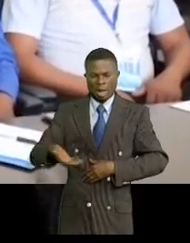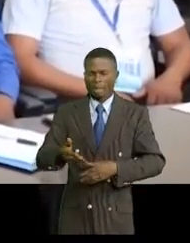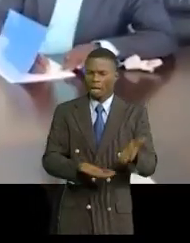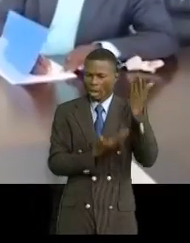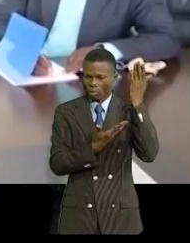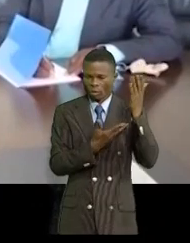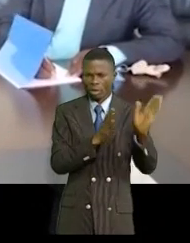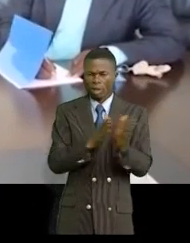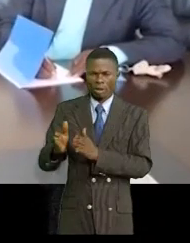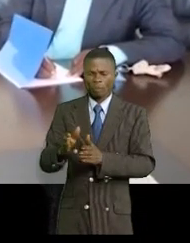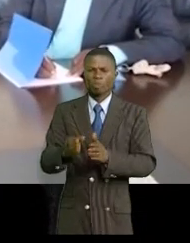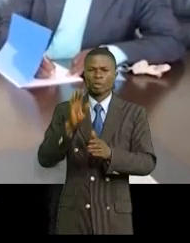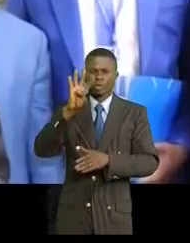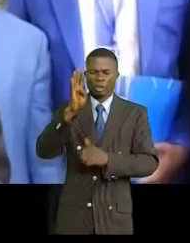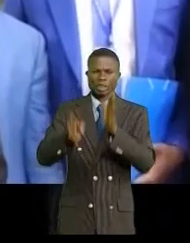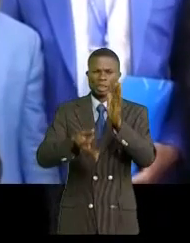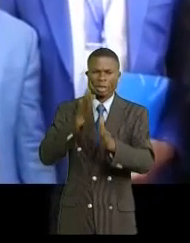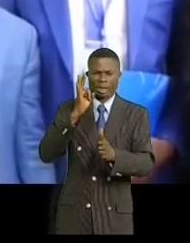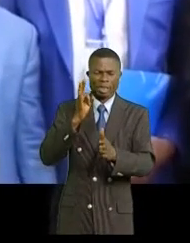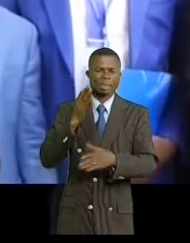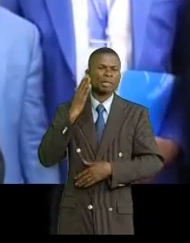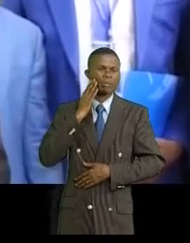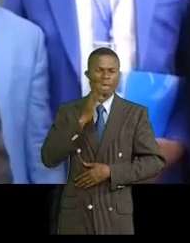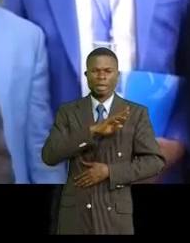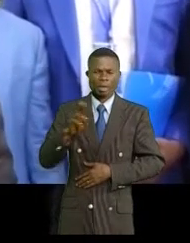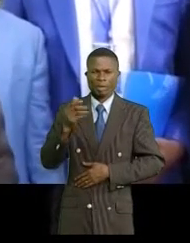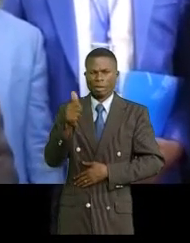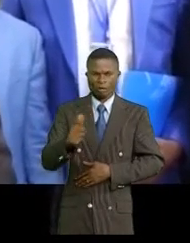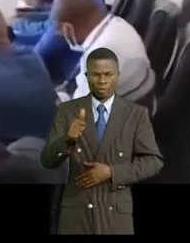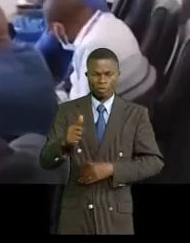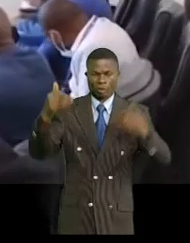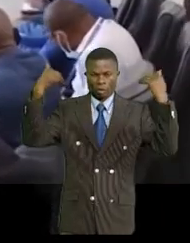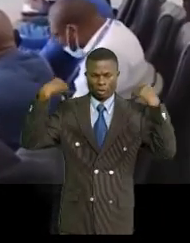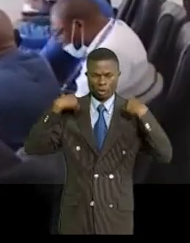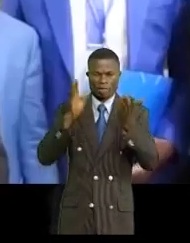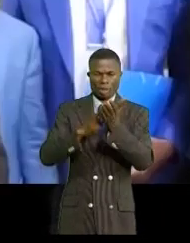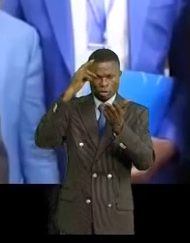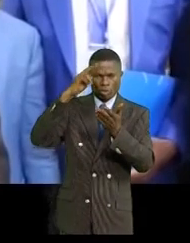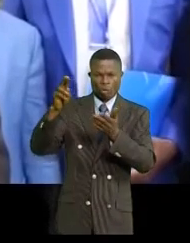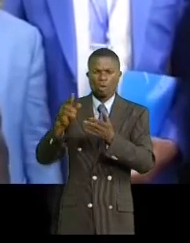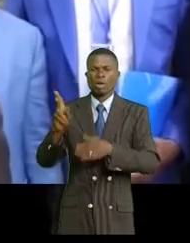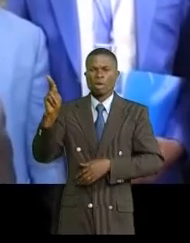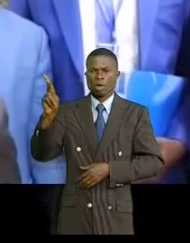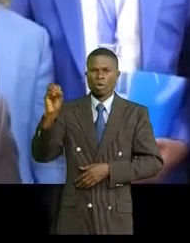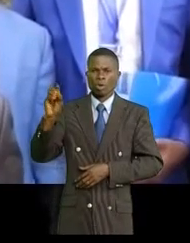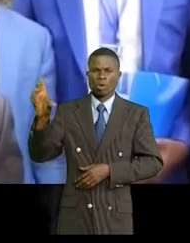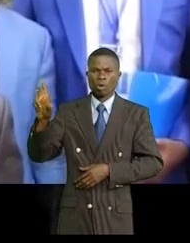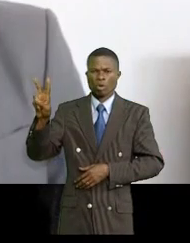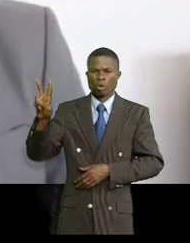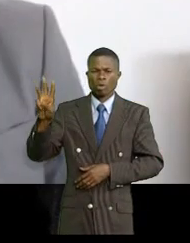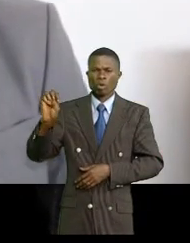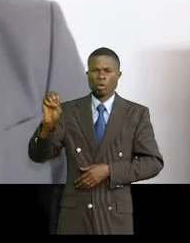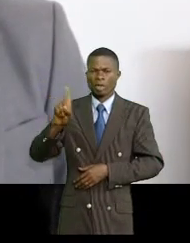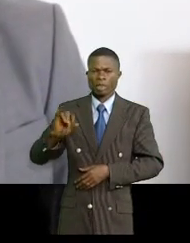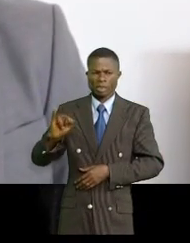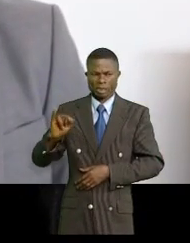prévu pour le jeudi 13 mai. Jean-Crisostome Kachala, recteur de l'Université de Colosie. C'est pour organiser l